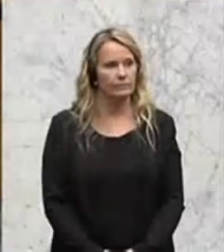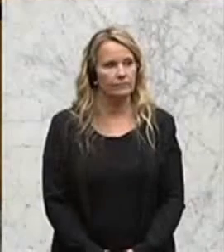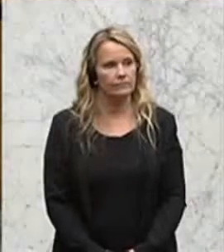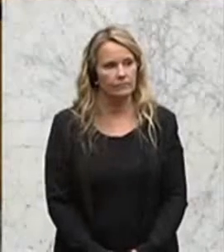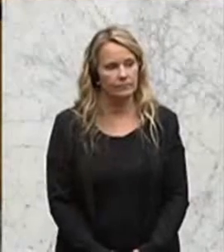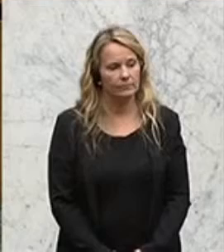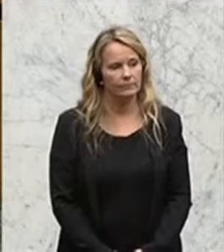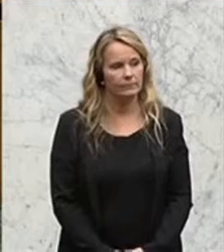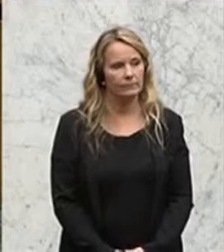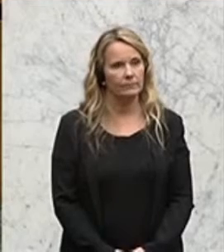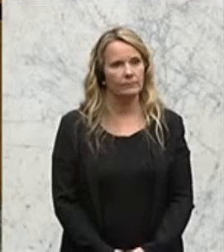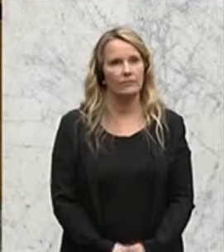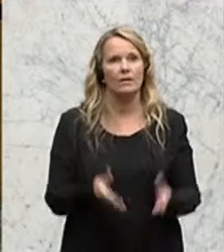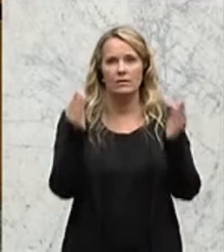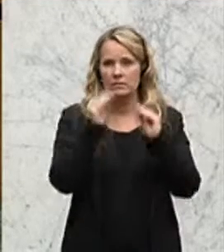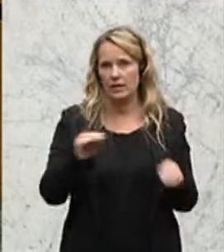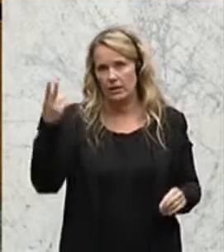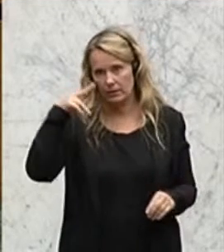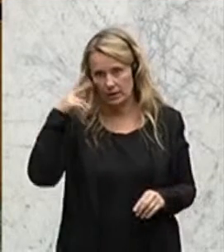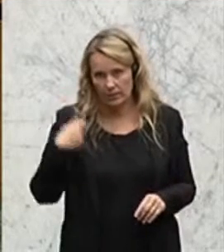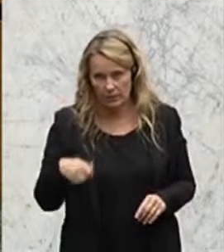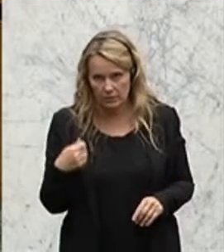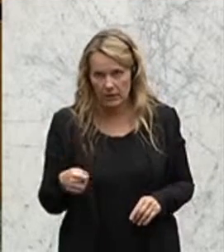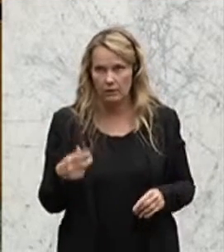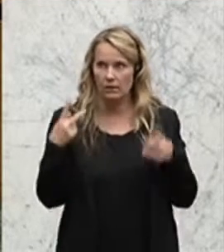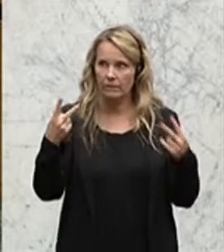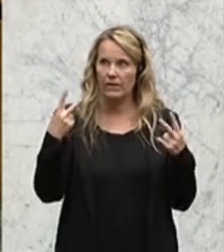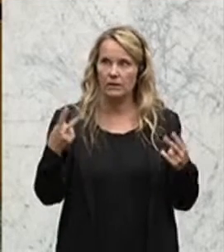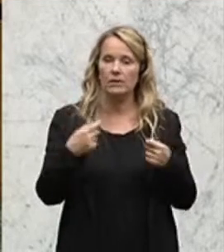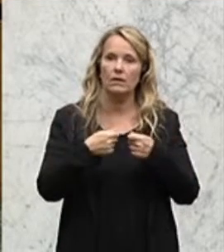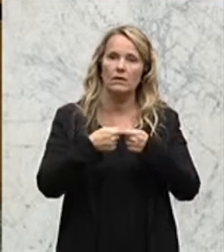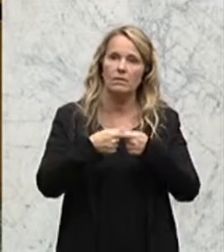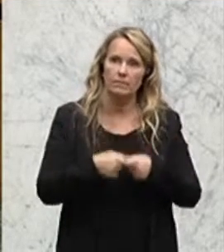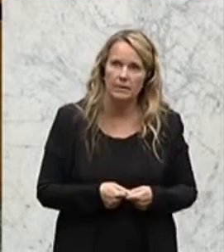Die nächste Rednerin kommt ebenso von der SPÖ, Andrea Gessl-Ranftl.